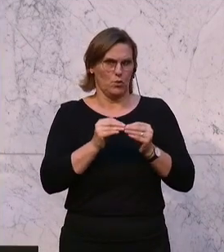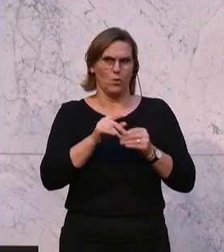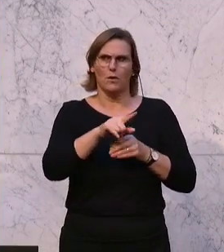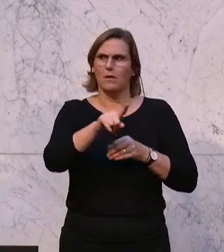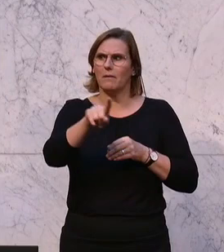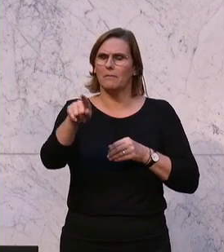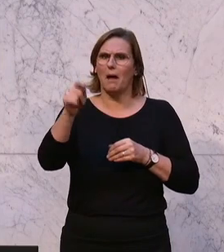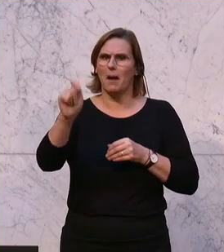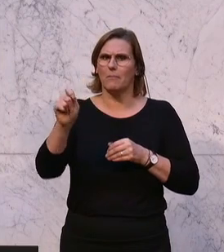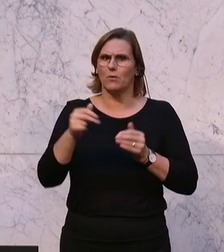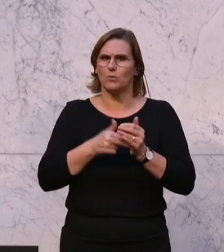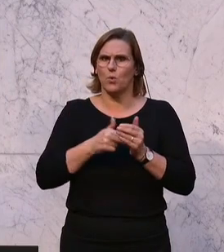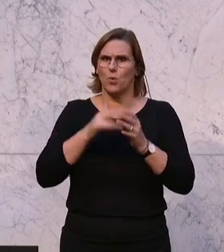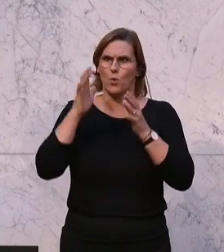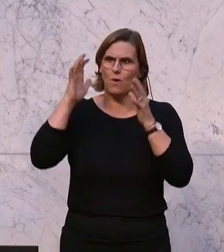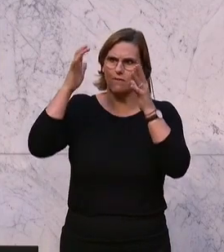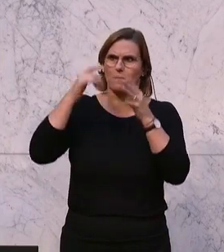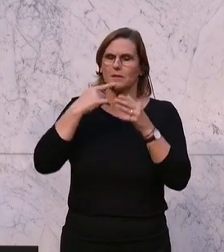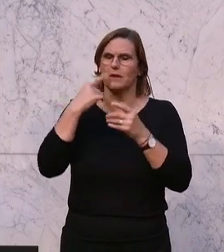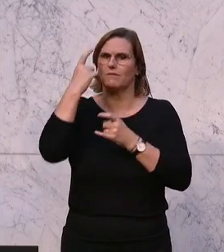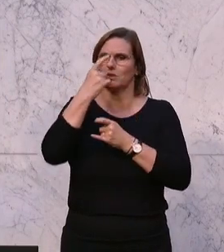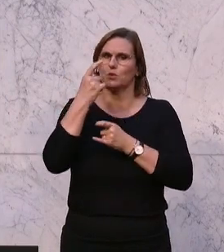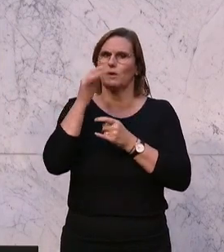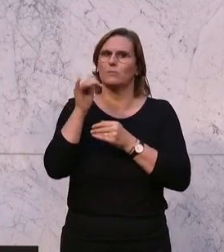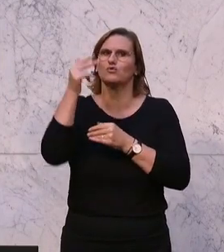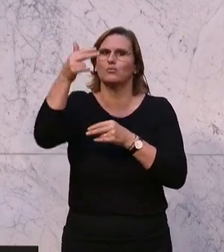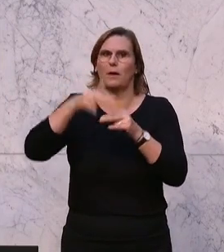von der ÖVP finden, der dann irgendwo versorgt werden muss.